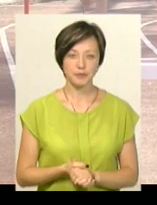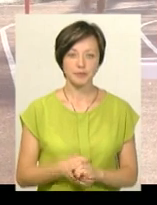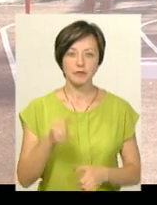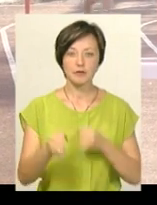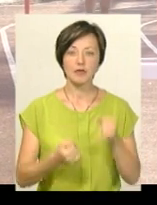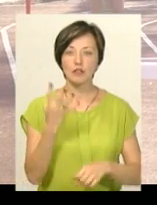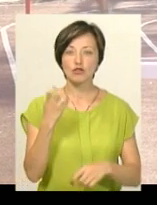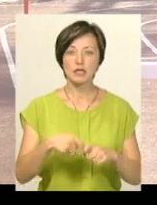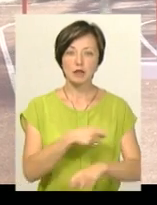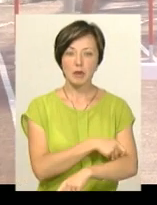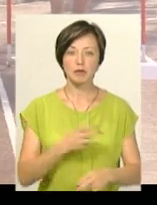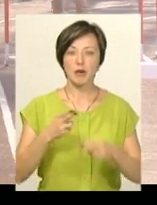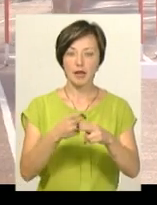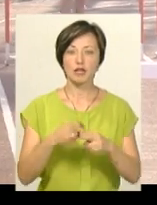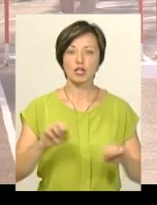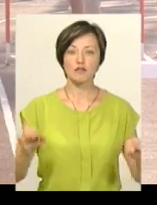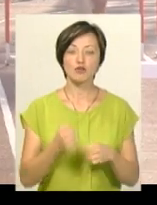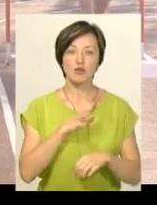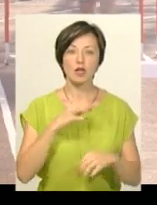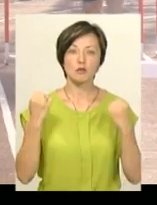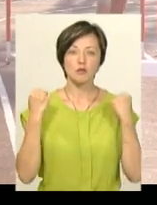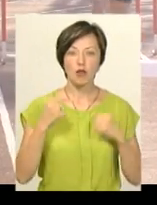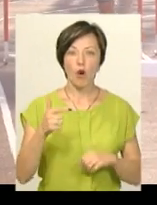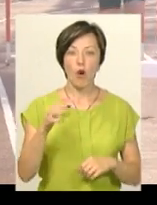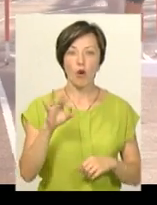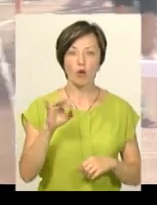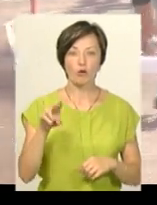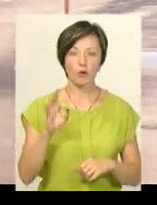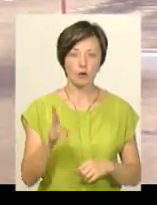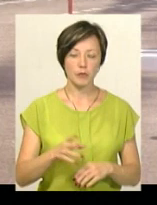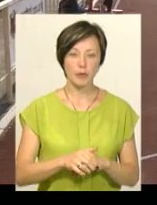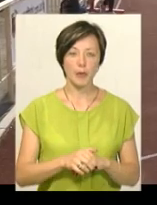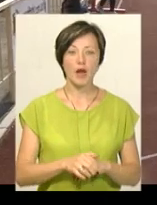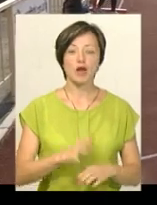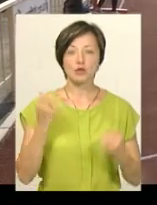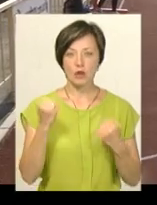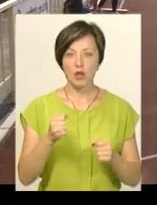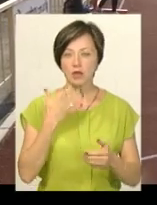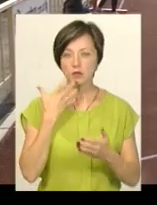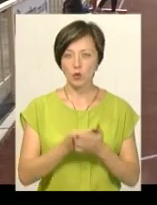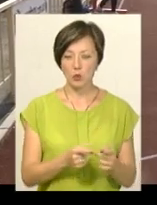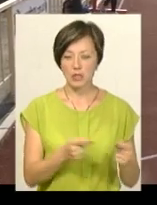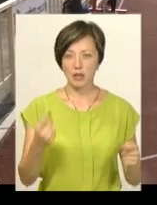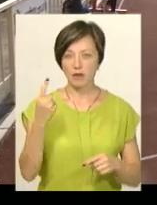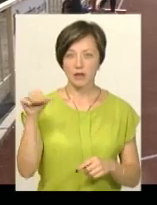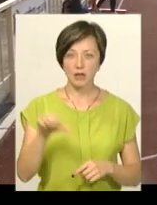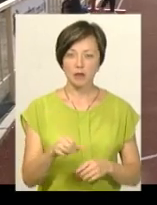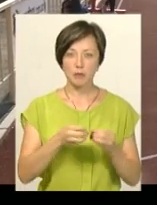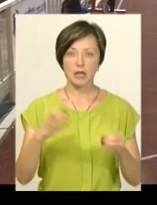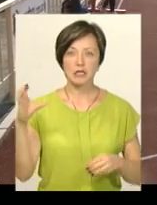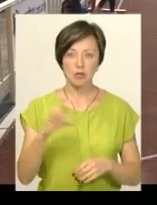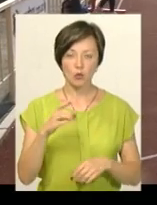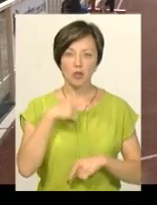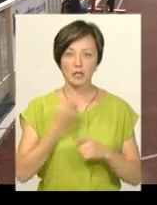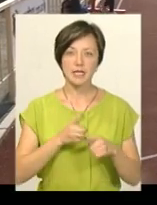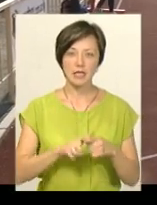забігу на 400 метрів з бар'єрами найшвидшою була спортсменка з городка Анастасія Палецька. Вона здолала свою дистанцію за хвилину 15 секунд і,